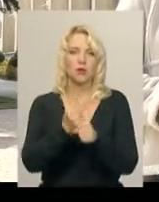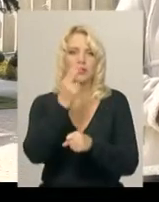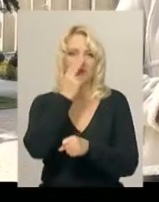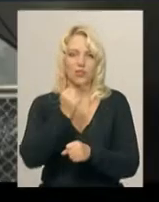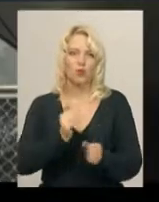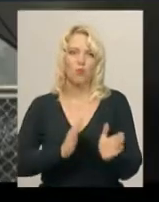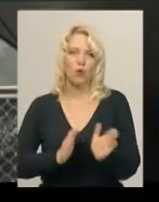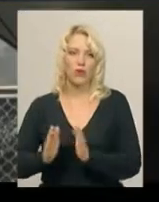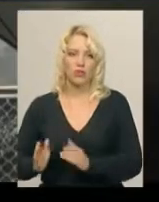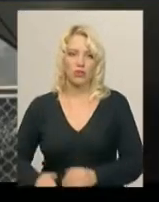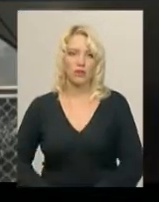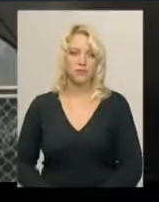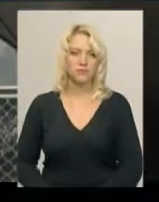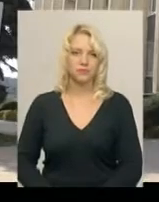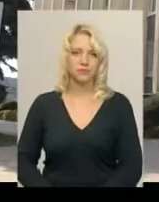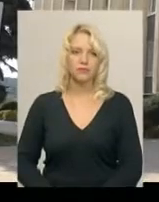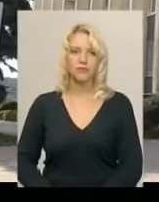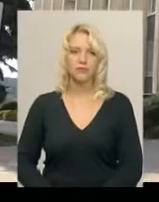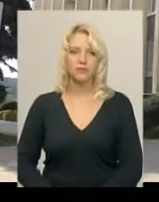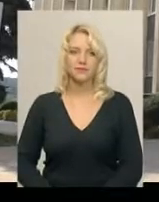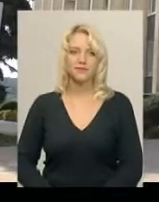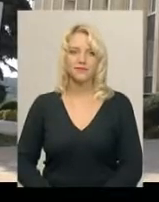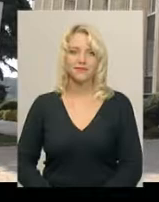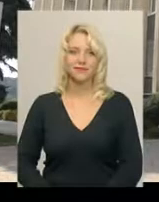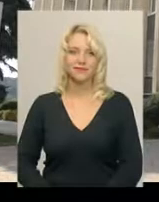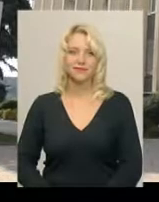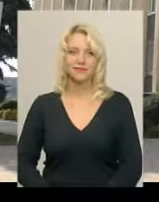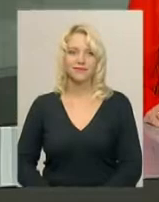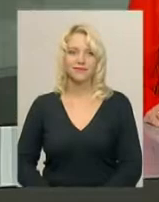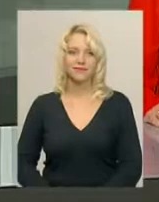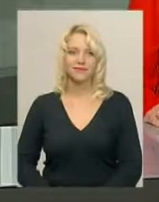режимі. Світлана Поробок, Олександр Горішевський, новини Поділяцентр.